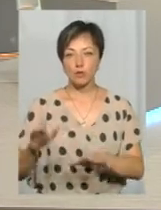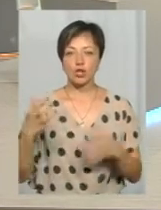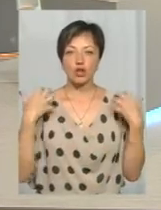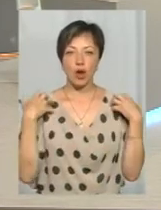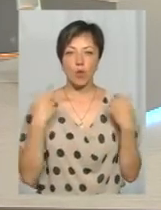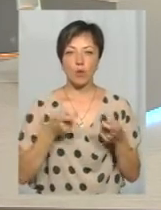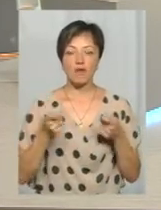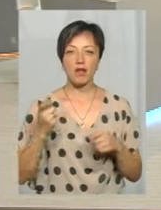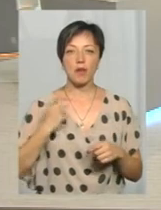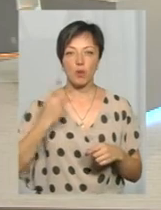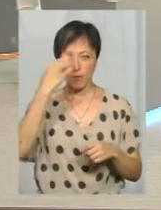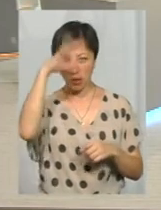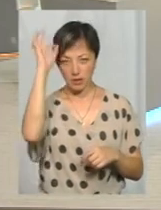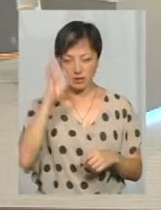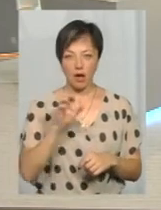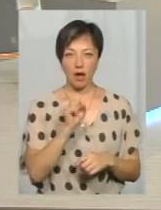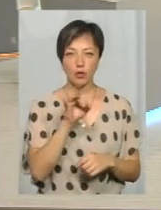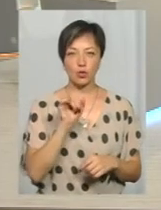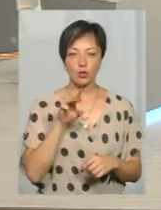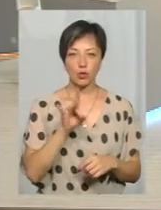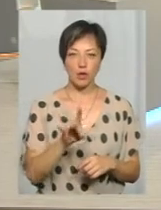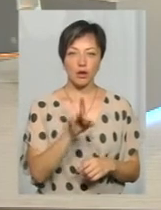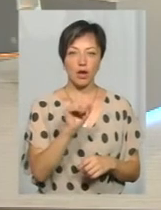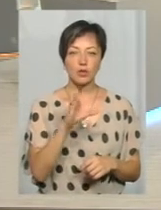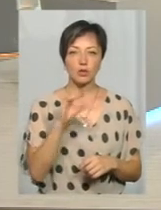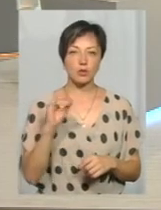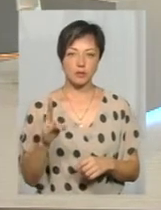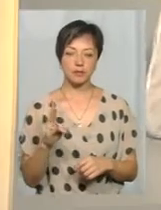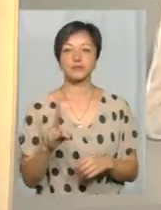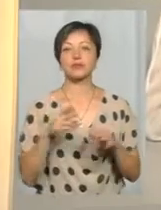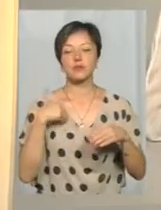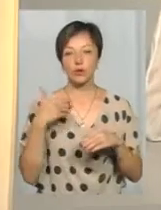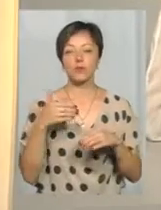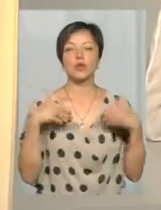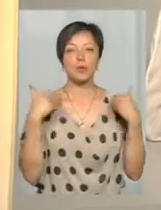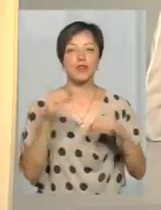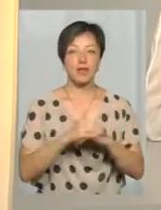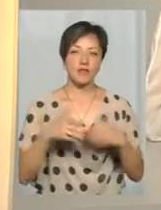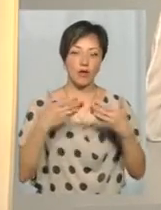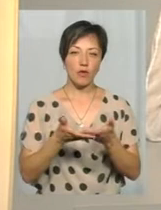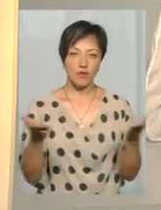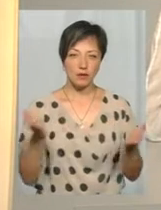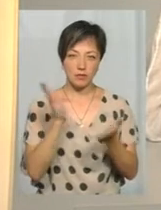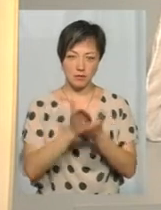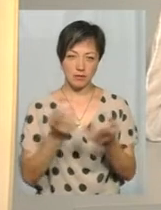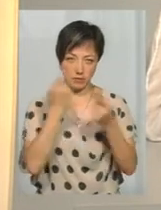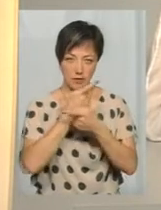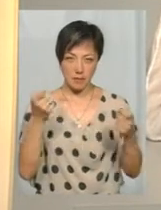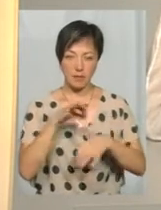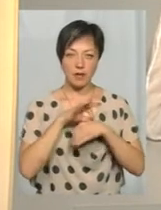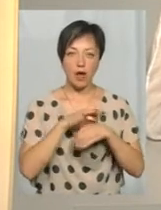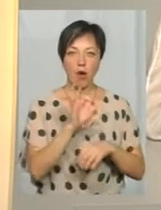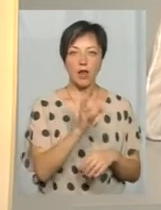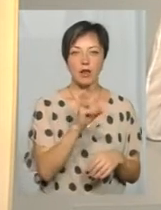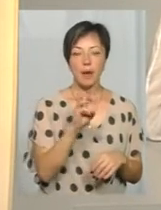Артуром Крестюном. Добрий вечір, панове. Добрий вечір. Вітаю вас, шановні глядачі. Для вас у студії «Наживо» працює ведуча